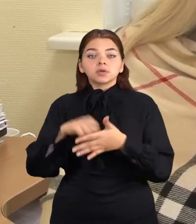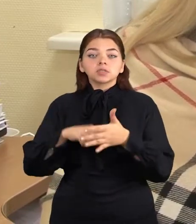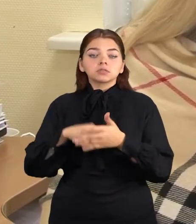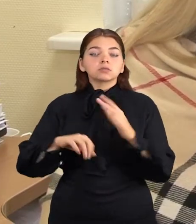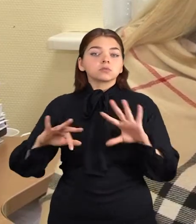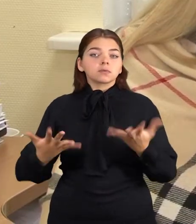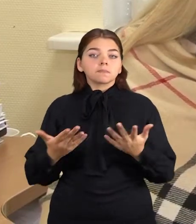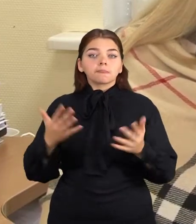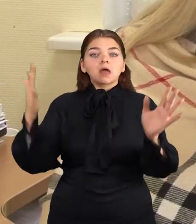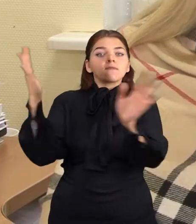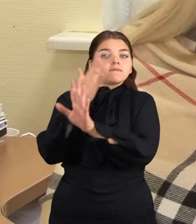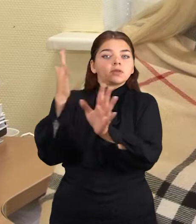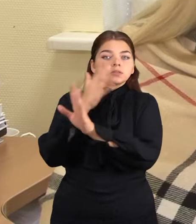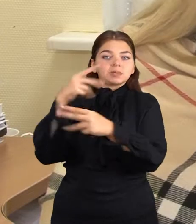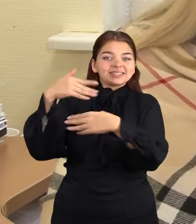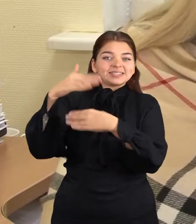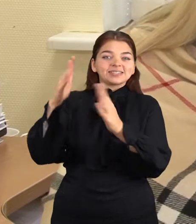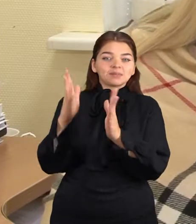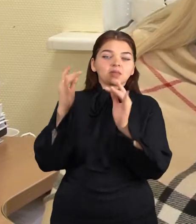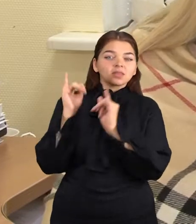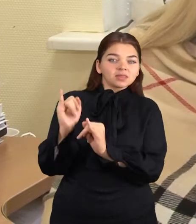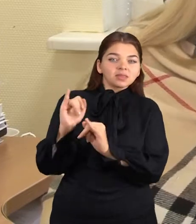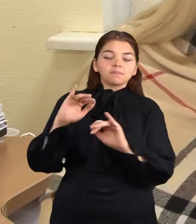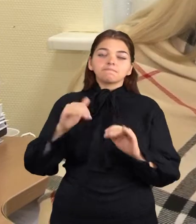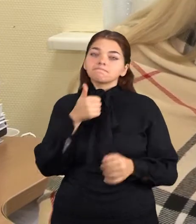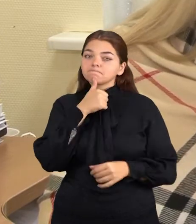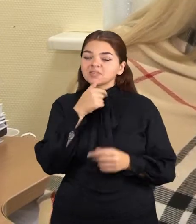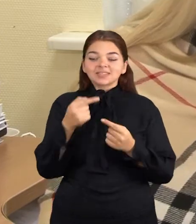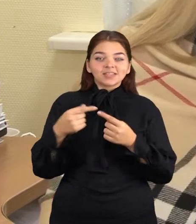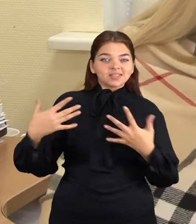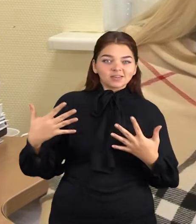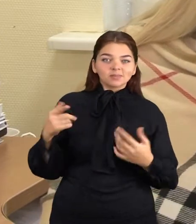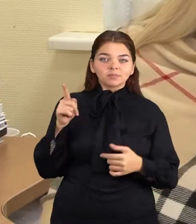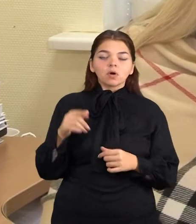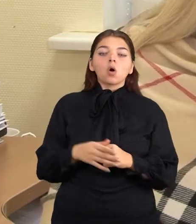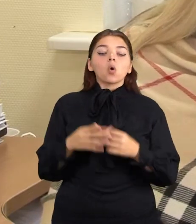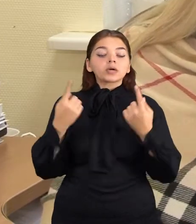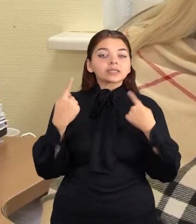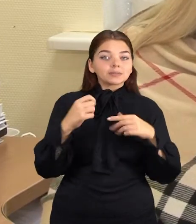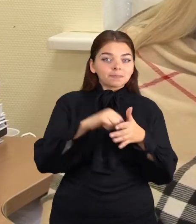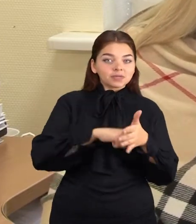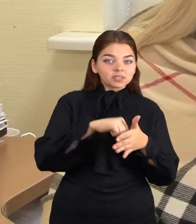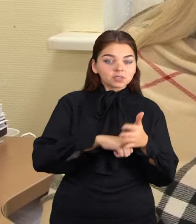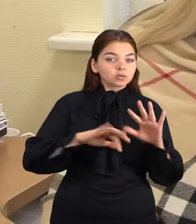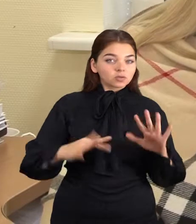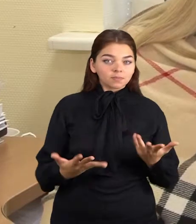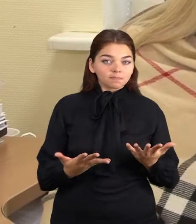kad vėdinimo sistemos, netinkama vėdinimo sistema. Nuo kita priežastis yra tai, kad